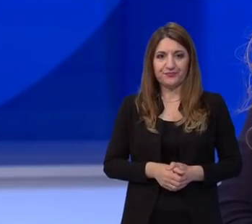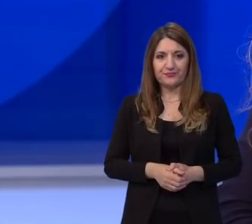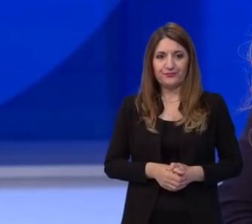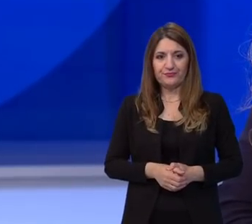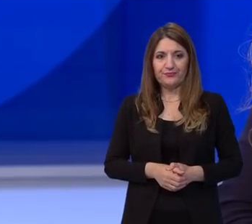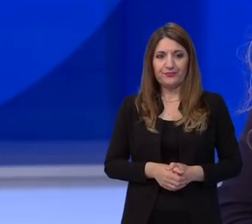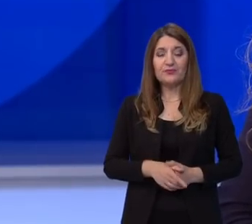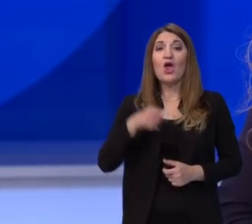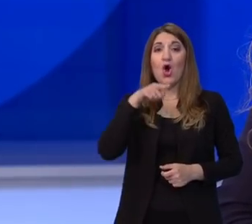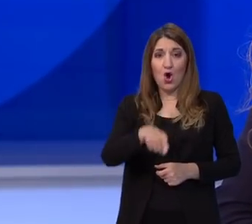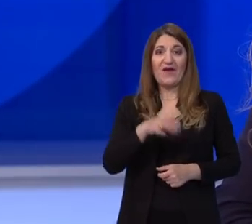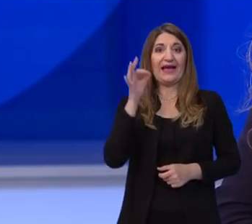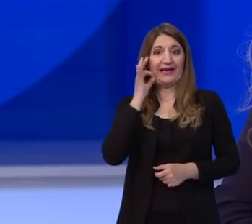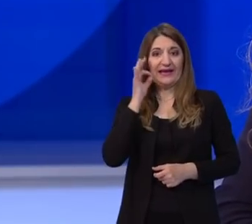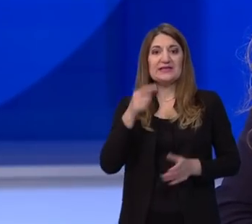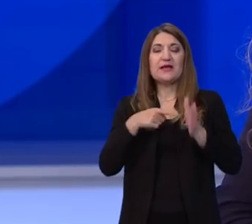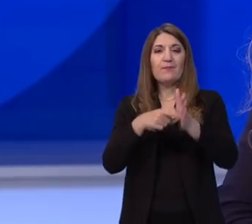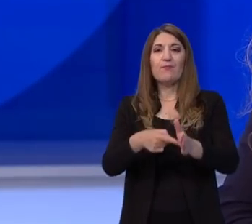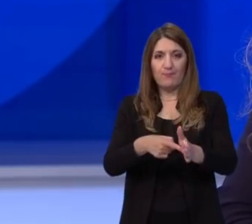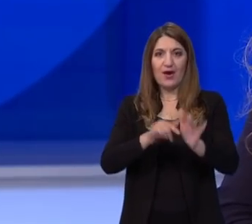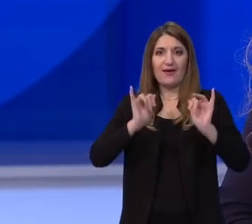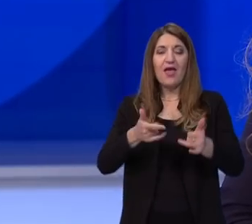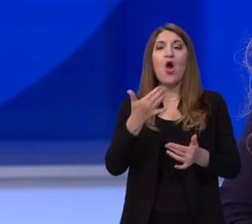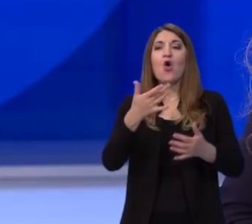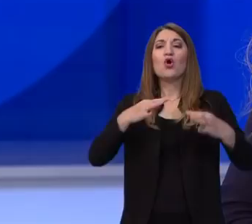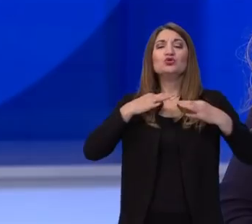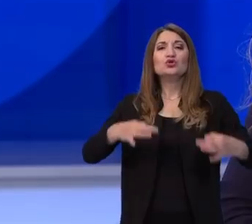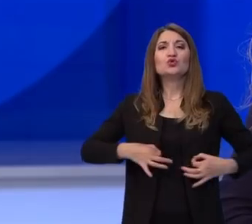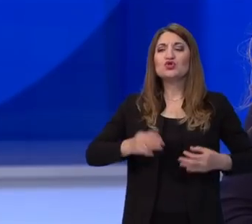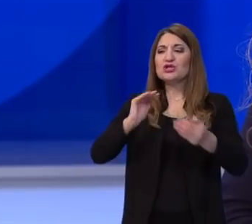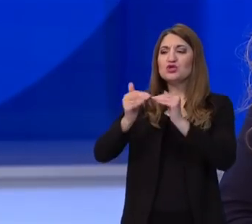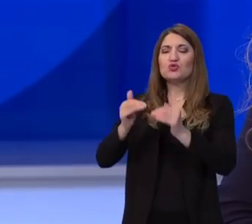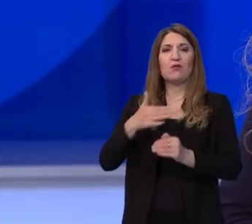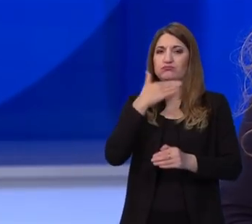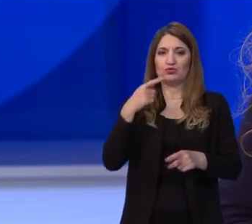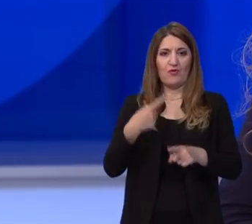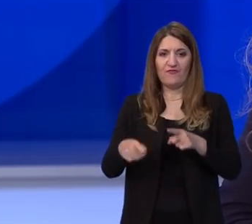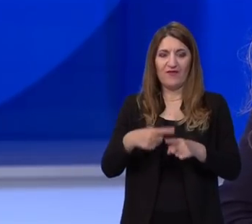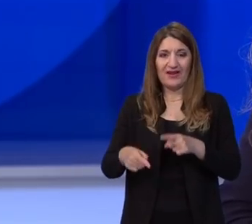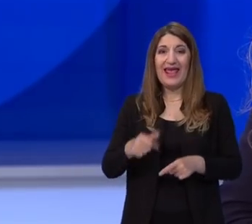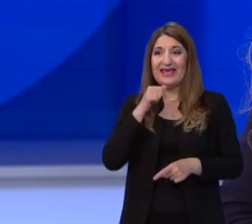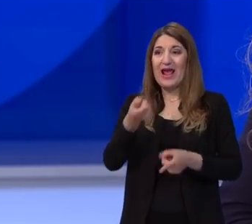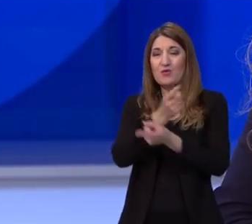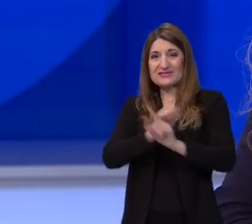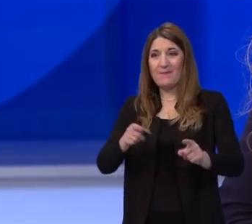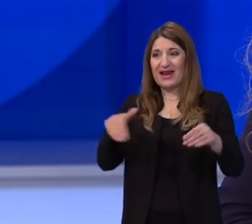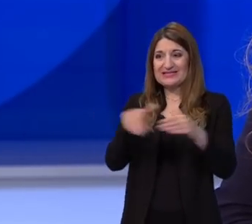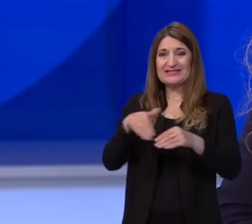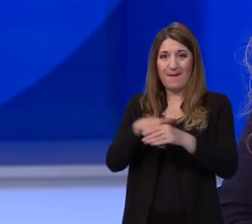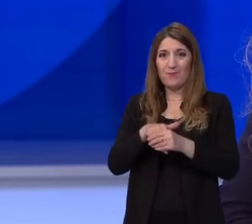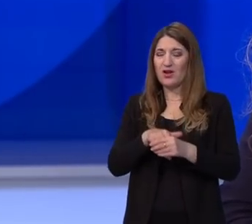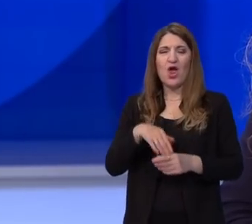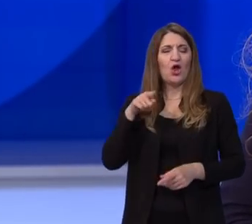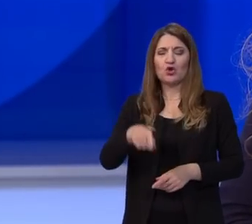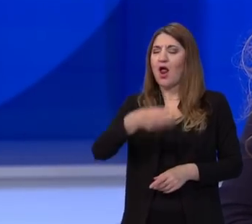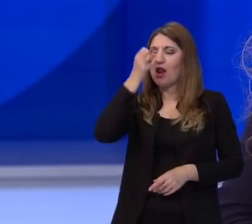kriza pokazala koliko nama nedostaje stručnih suradnika svih profila u školama i koliko je moratorijna zapošljavanje dugoročno bio štetna i